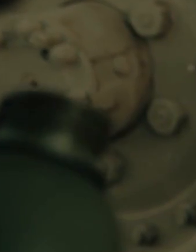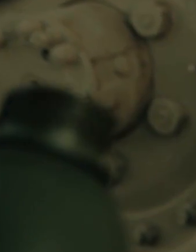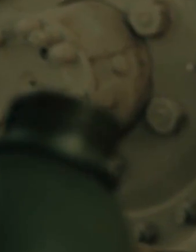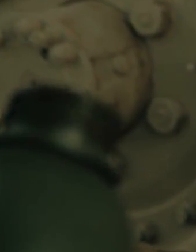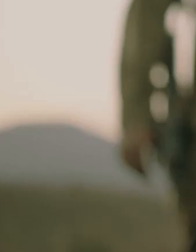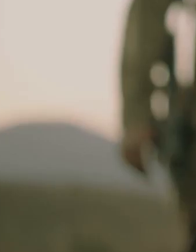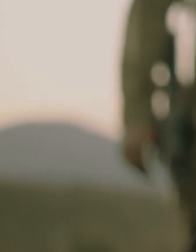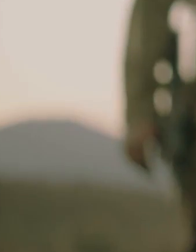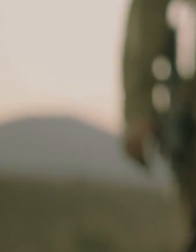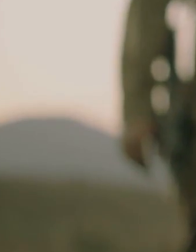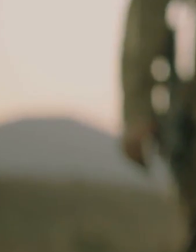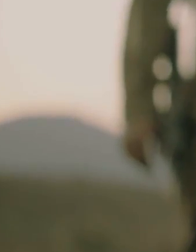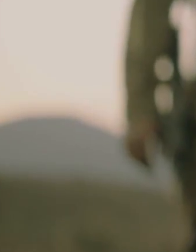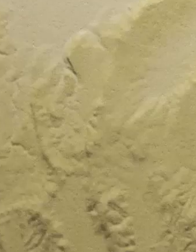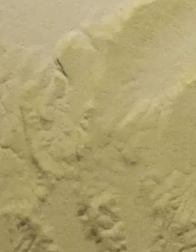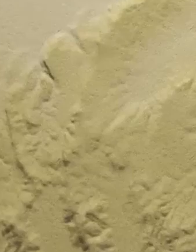אנחנו נחזיב אותך לביתה. הכל טוב.